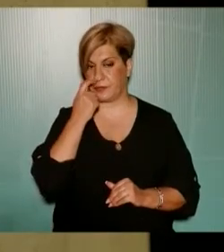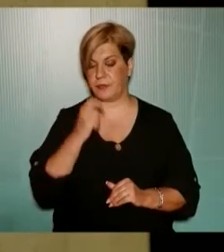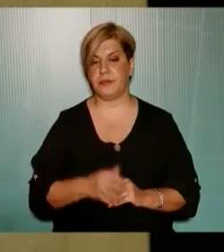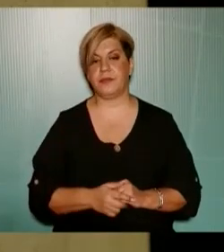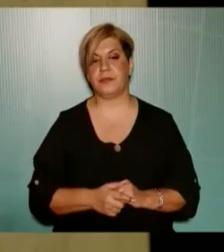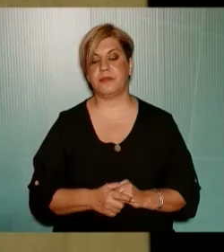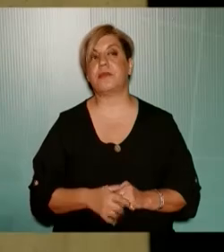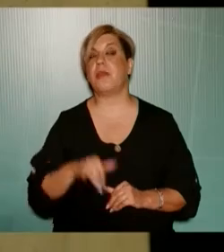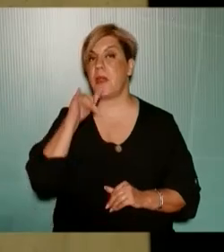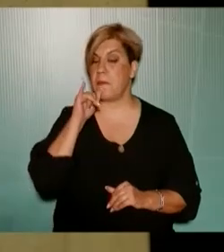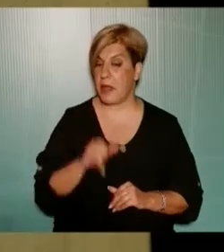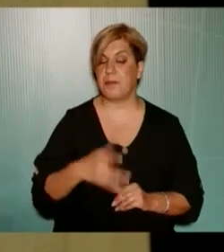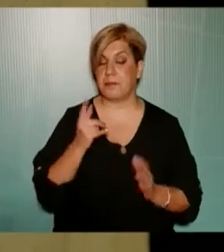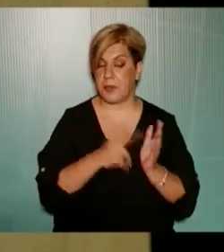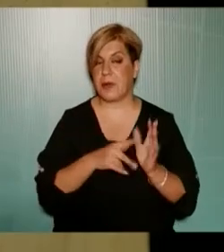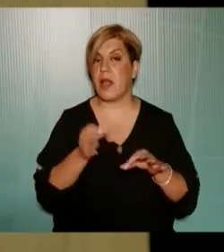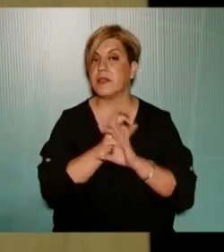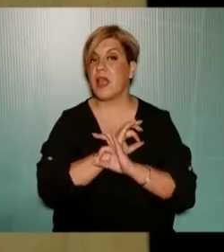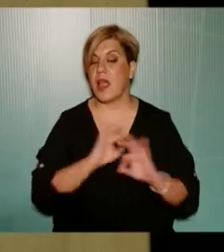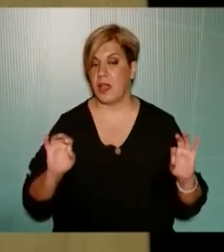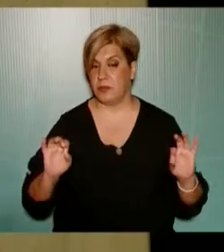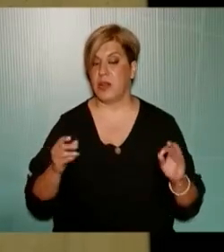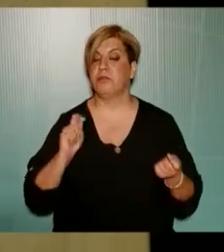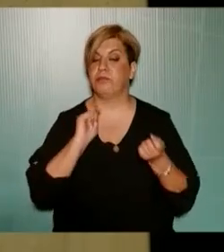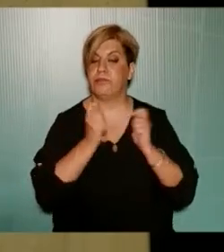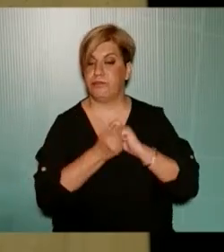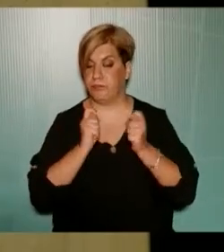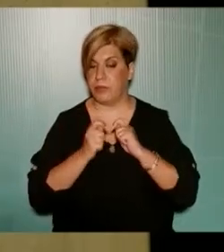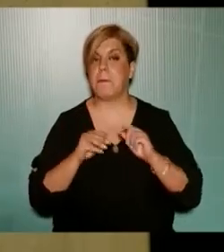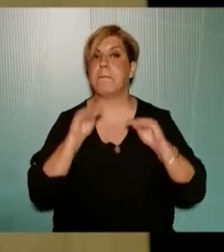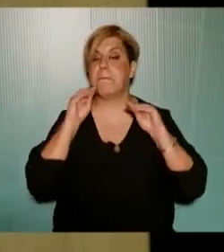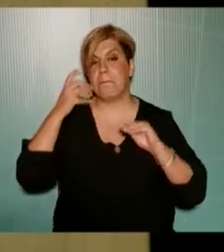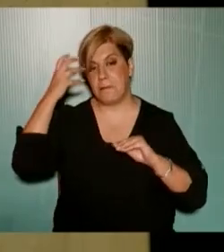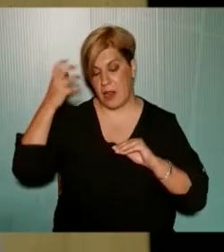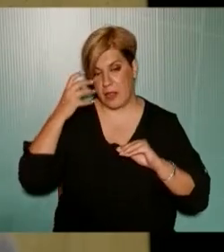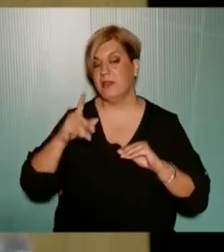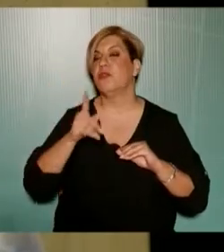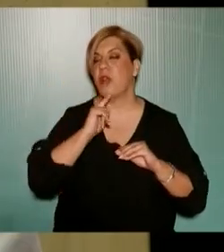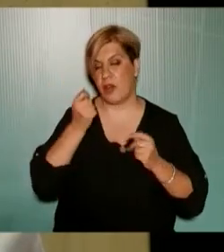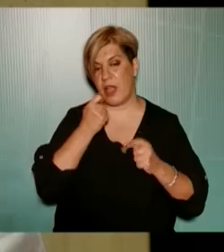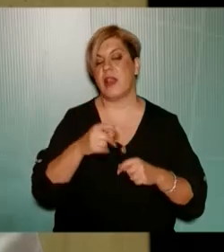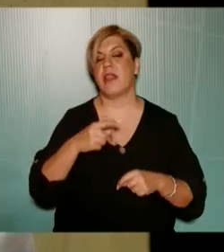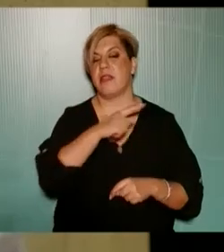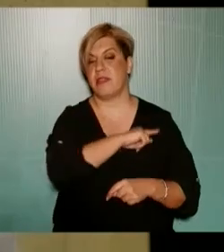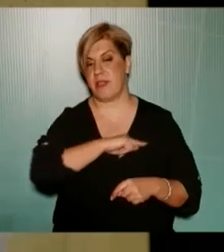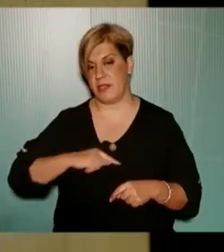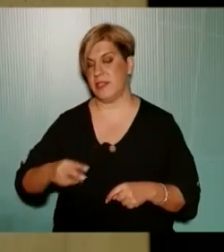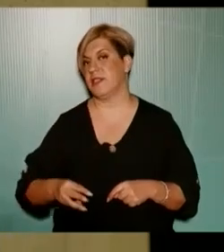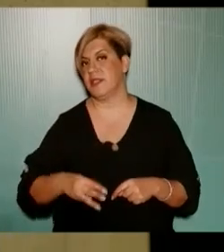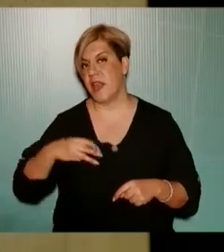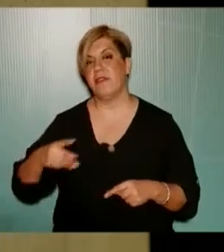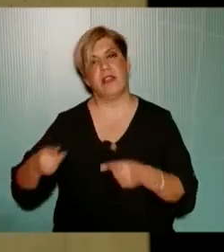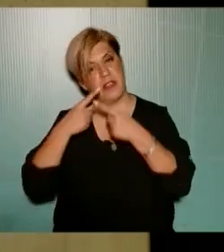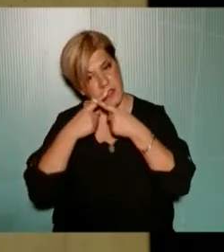Πάντα πρέπει να είμαστε έτοιμοι να προσαρμόζουμε τις μελέτες έτσι έκανε προφανώς και η δίκηση Ζέρβα ήταν εντελώς άλλες τις